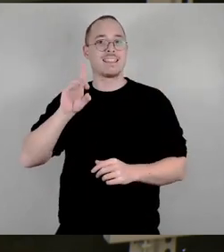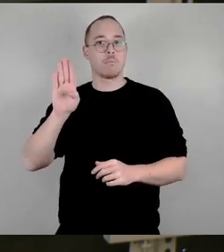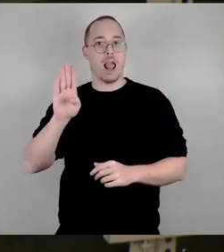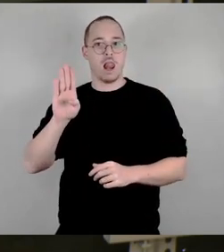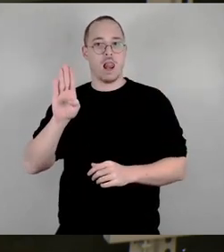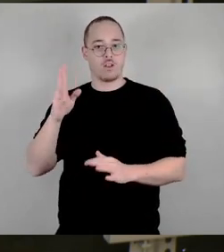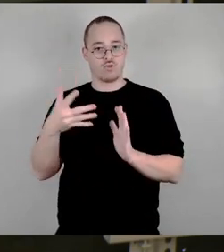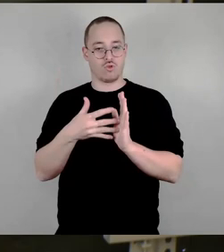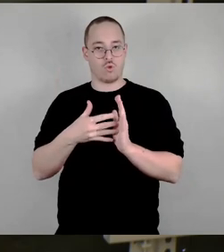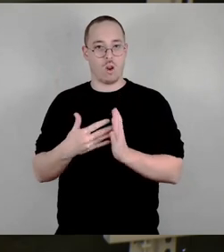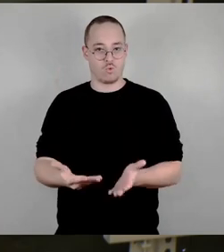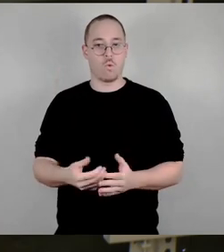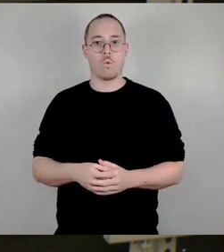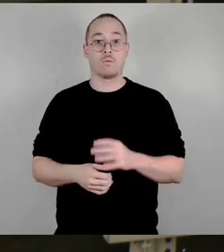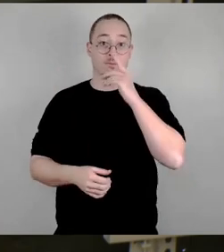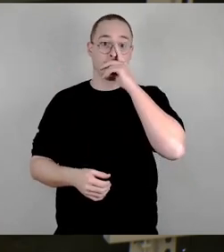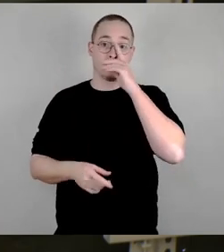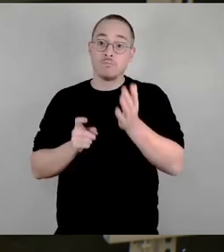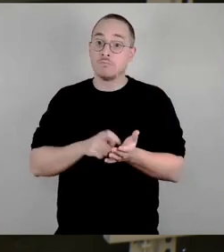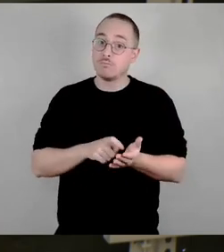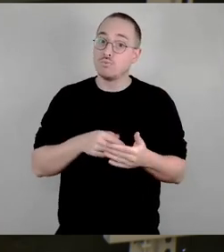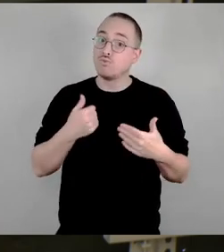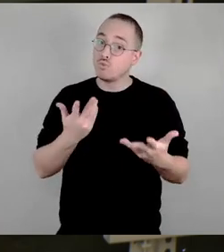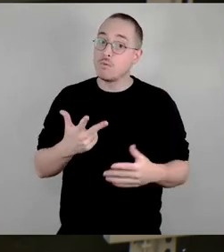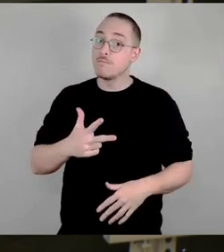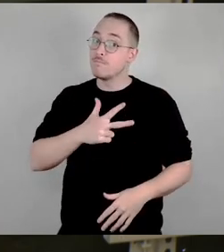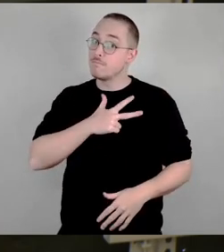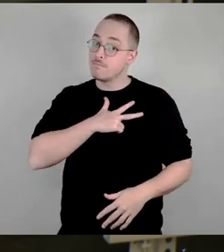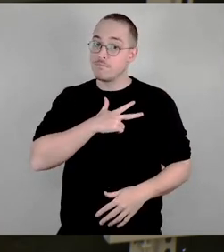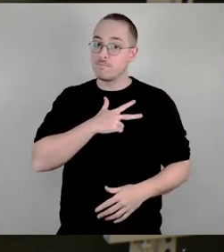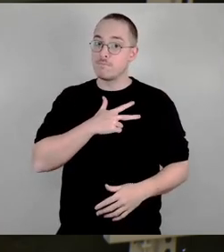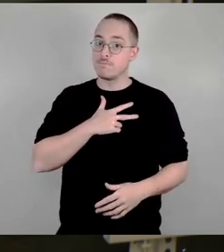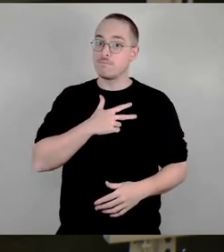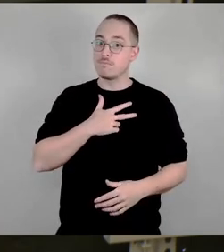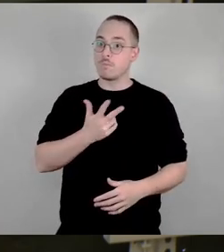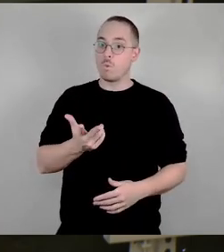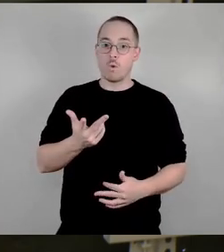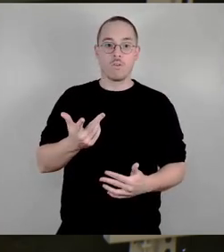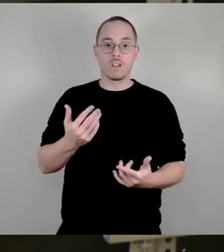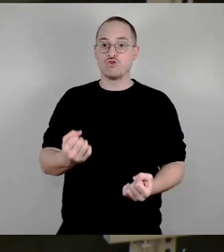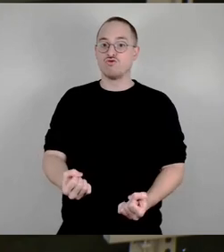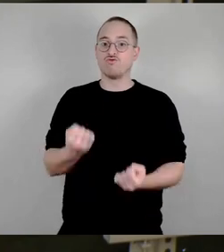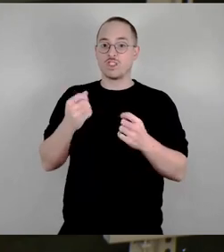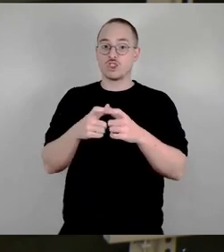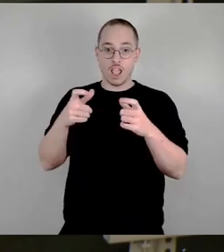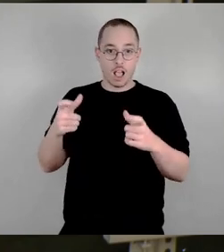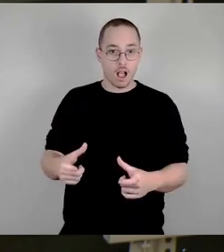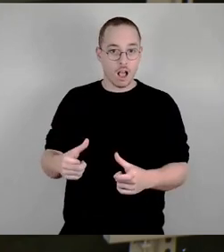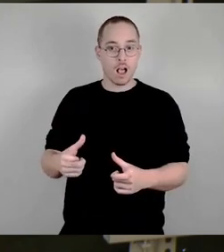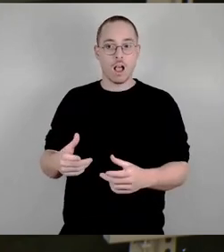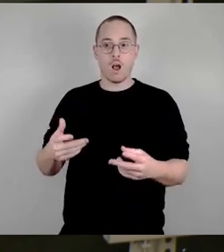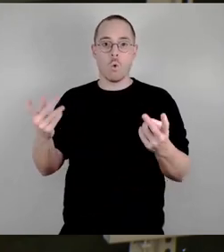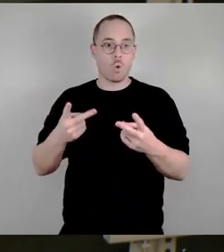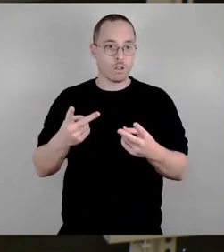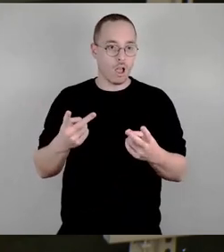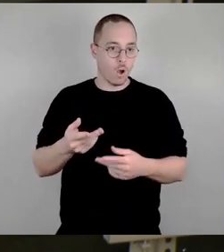Tat ist es mir dann völlig wurscht, ob das mit einem Lautsprecher überzogen wird, also mit einem Verstärker oder